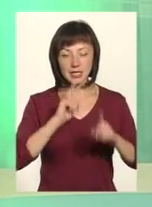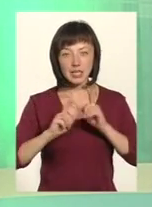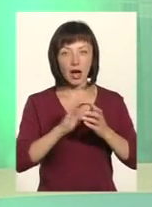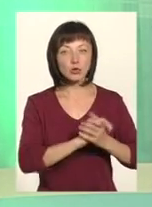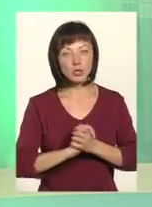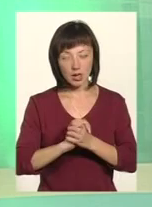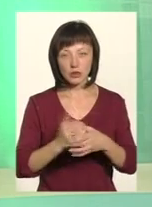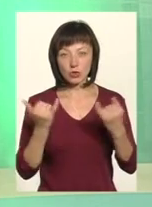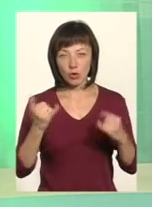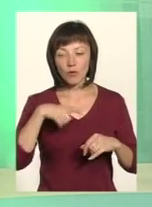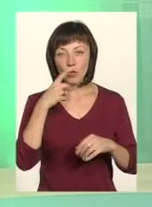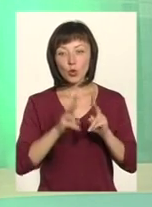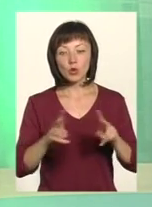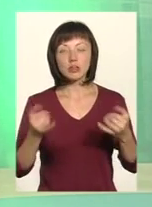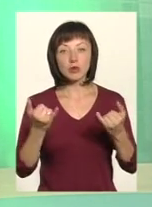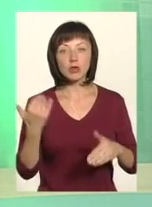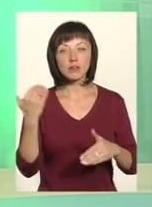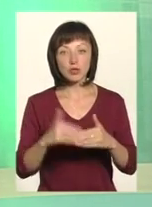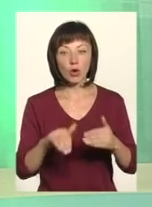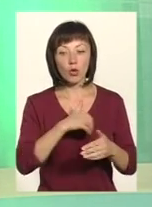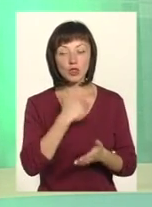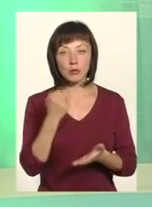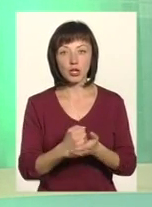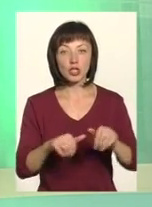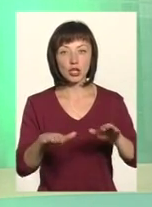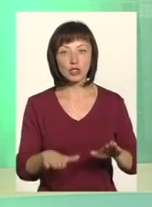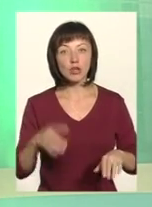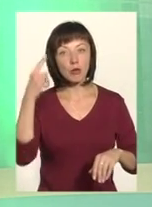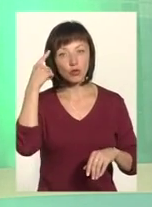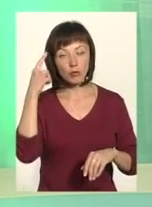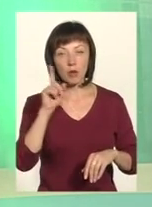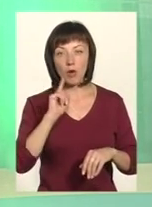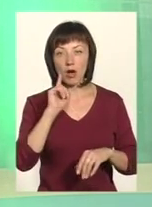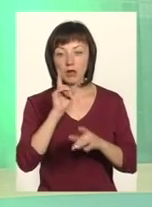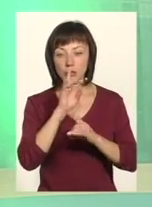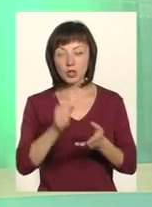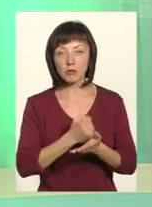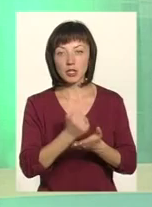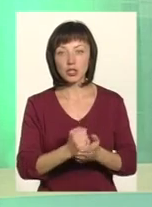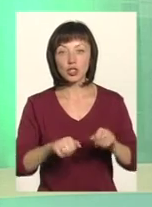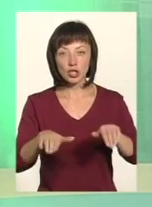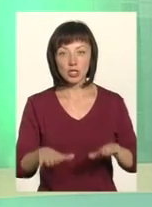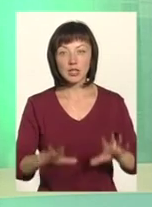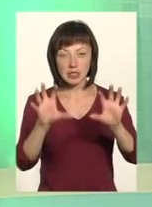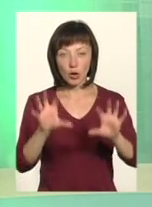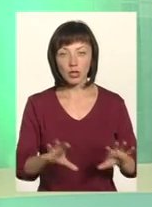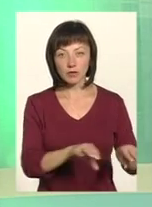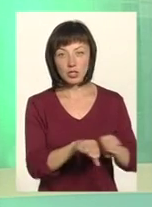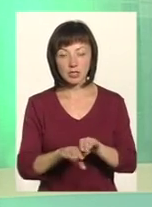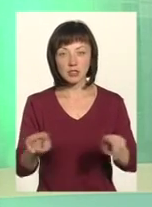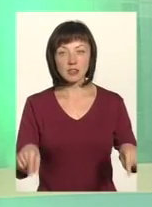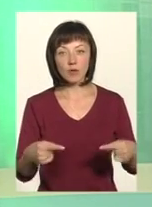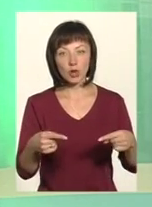сьогодні говорили, що ті, хто сьогодні вже хоче прийняти рішення, подумайте, поки не буде прийнято рішення на законодавчому рівні щодо